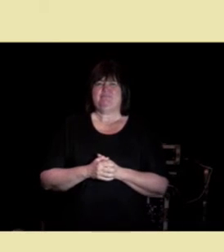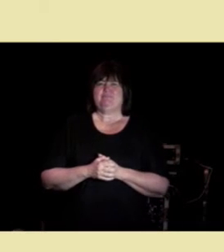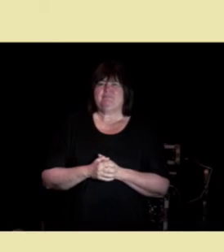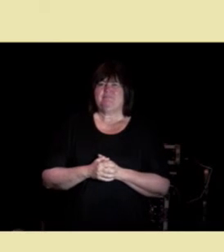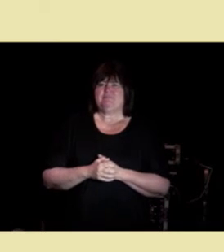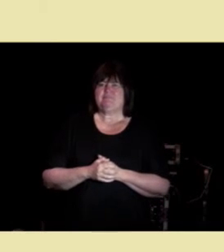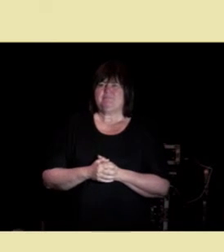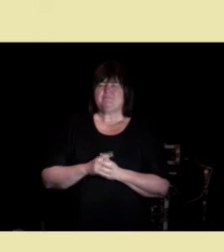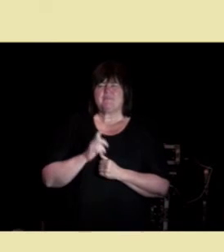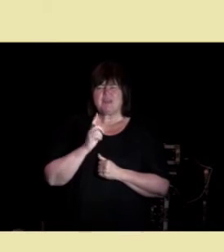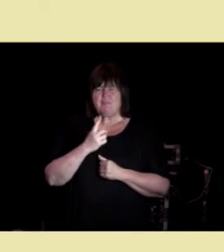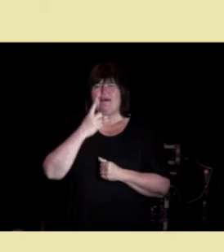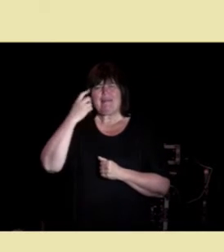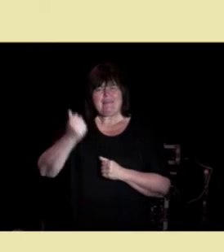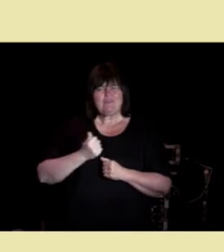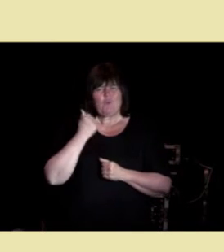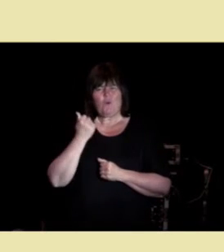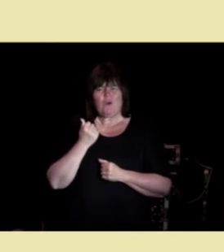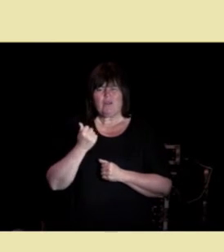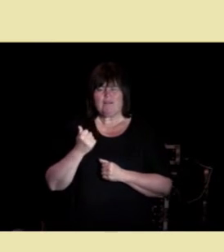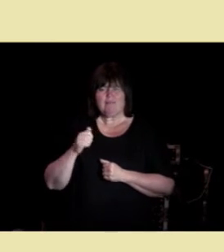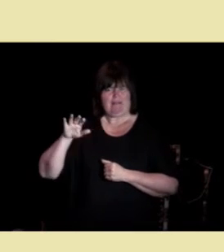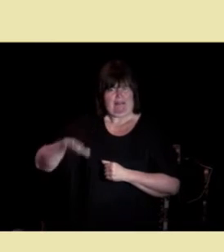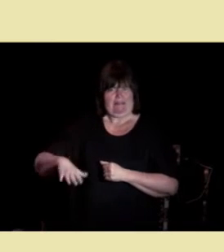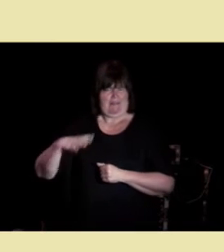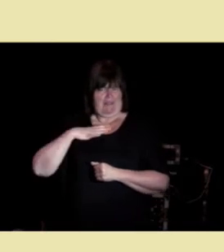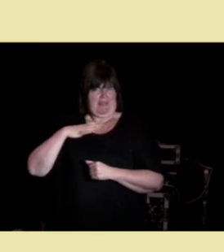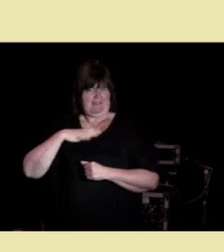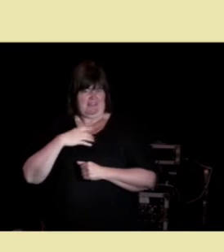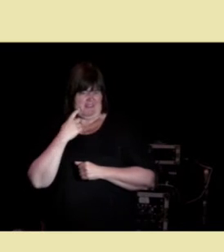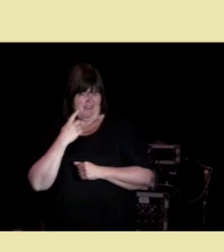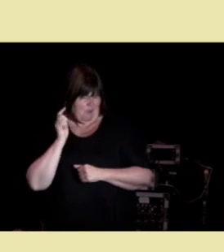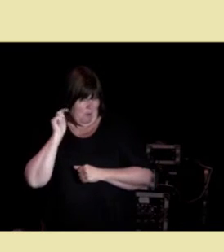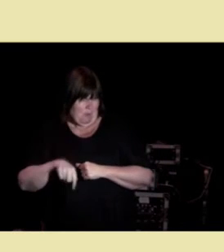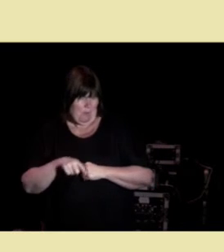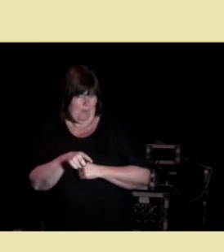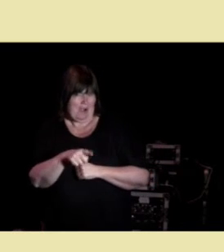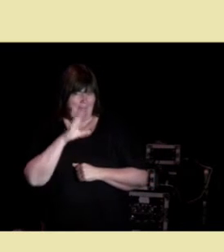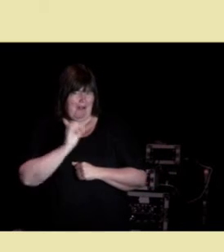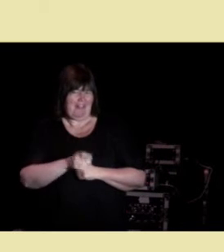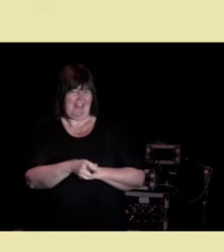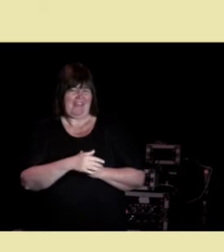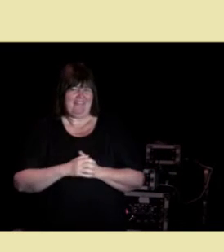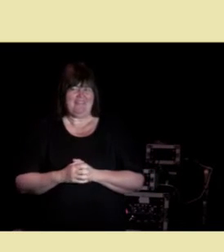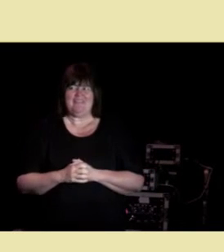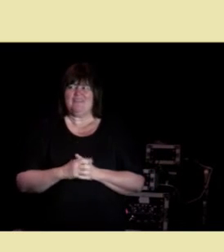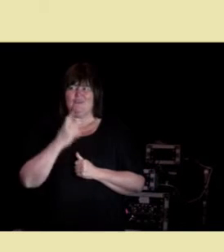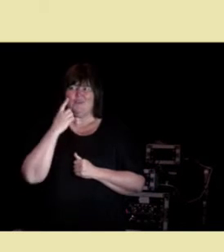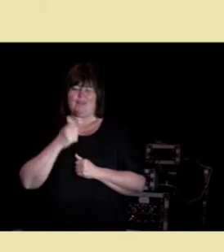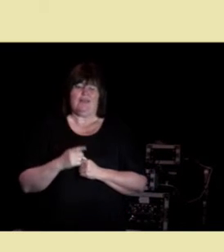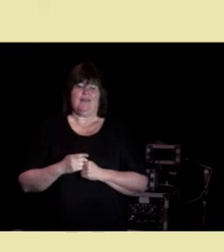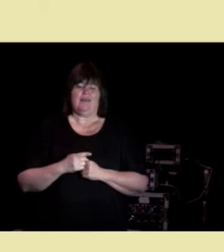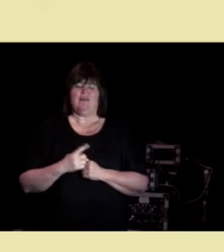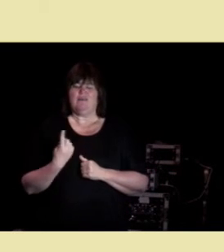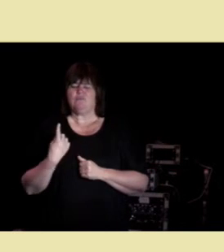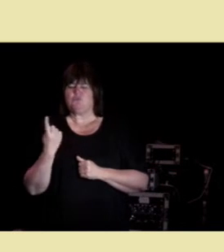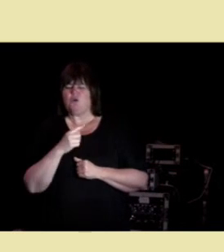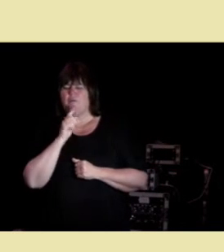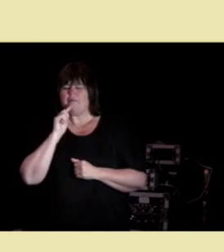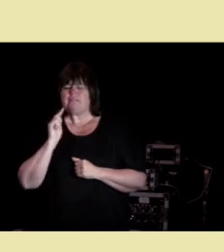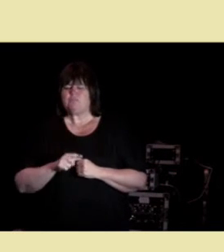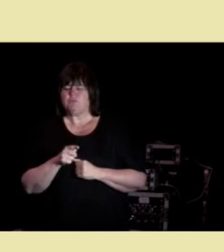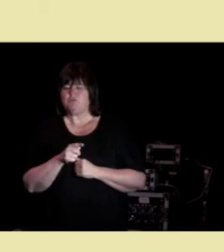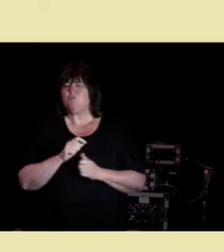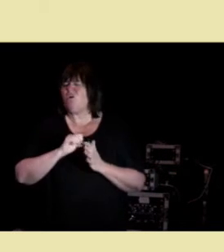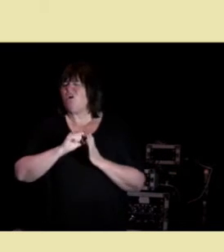Men et år da, så var det en liten jente som tenkte hun skulle lure den der mannen. Hun skulle komme med et spørsmål som han